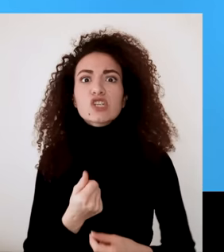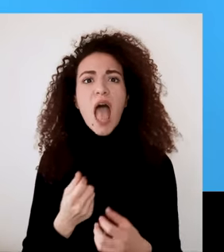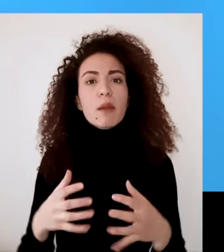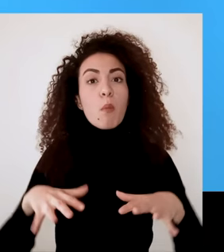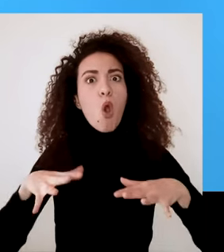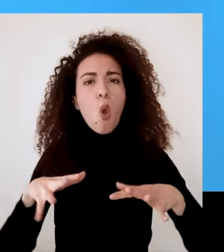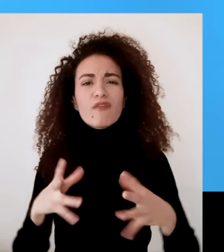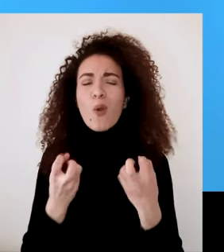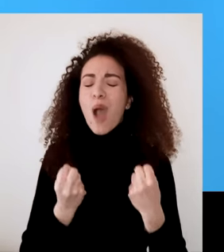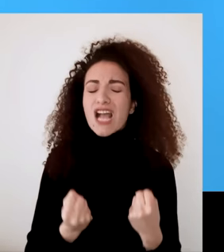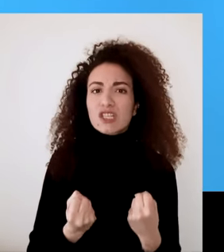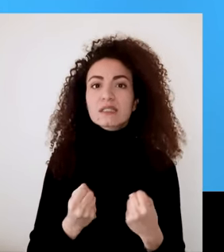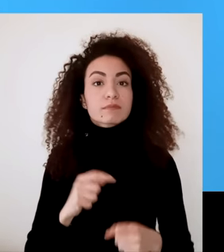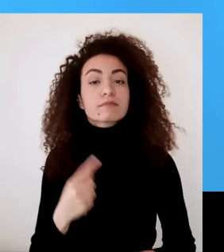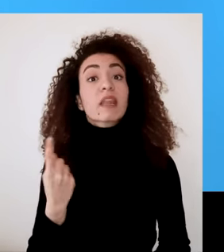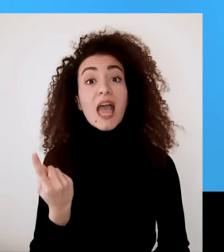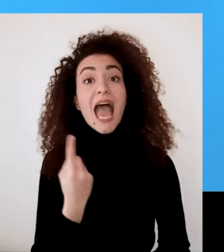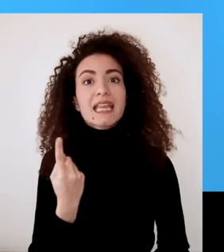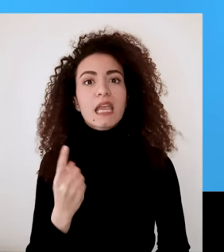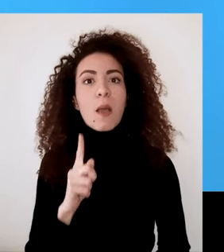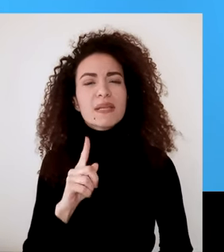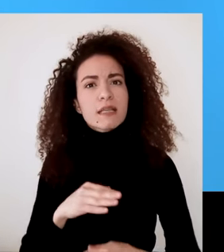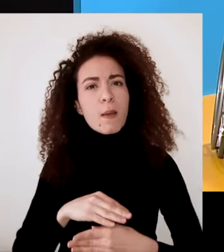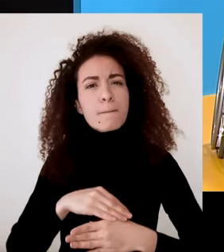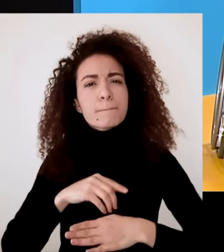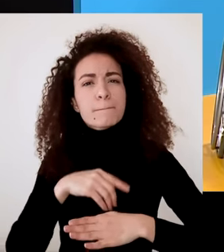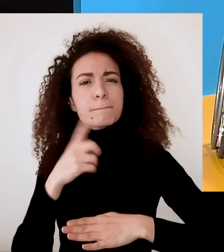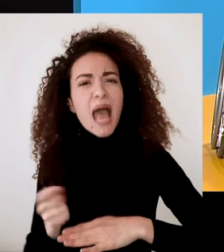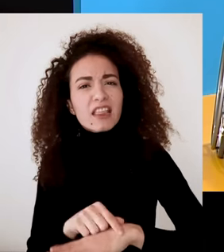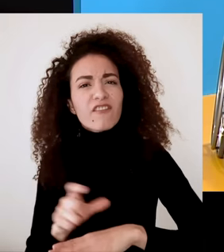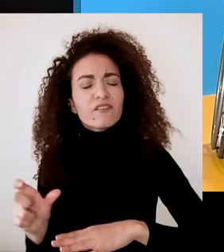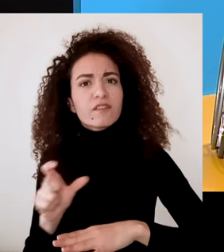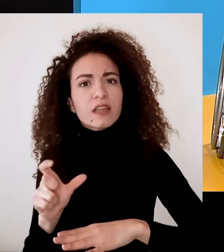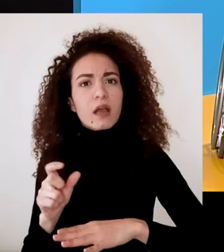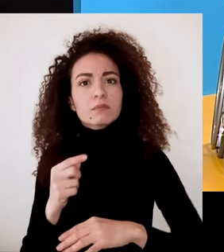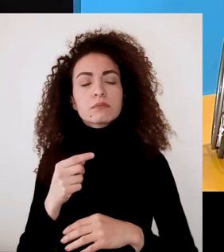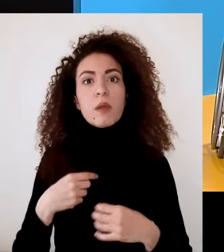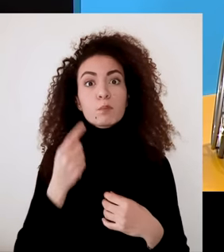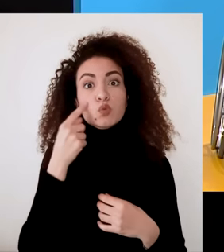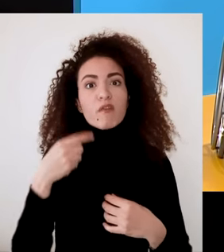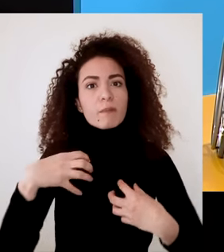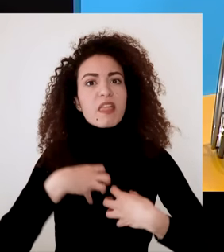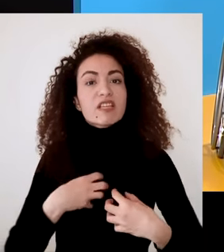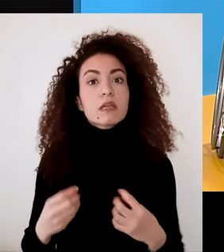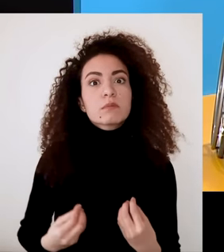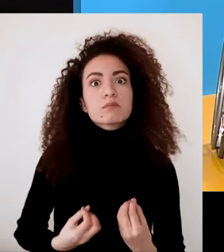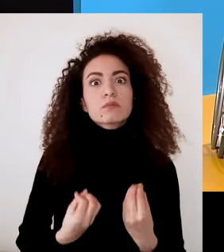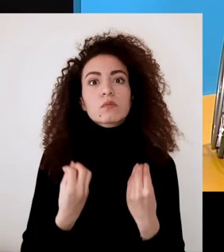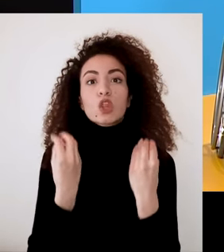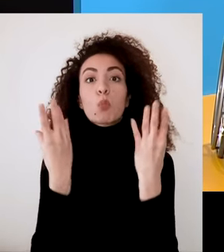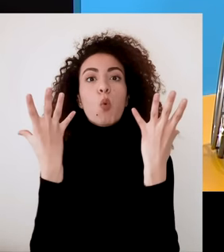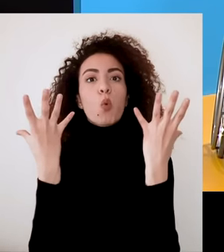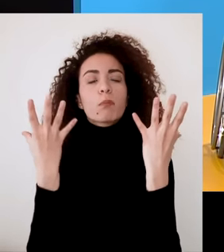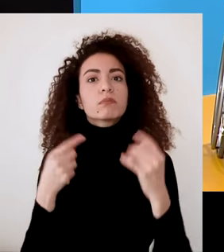اختبار مشاعر خوف وعجز وهذا أمر طبيعي جداً ولكن بعد فترة ممكن الإنسان يختبر حالة نموه